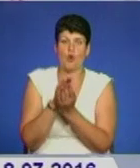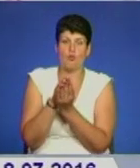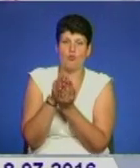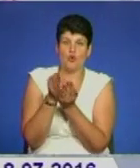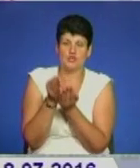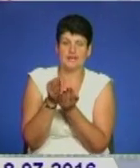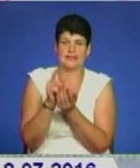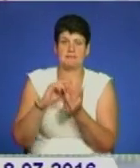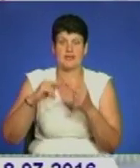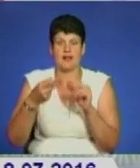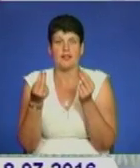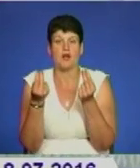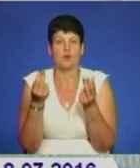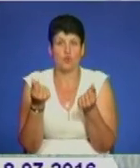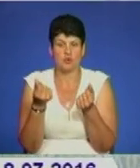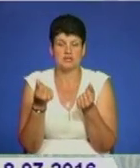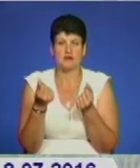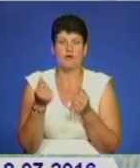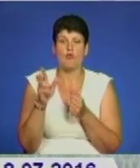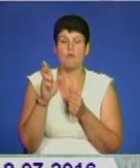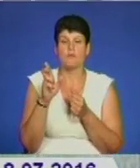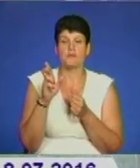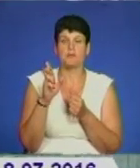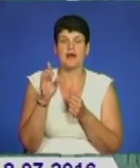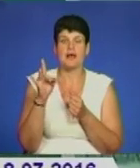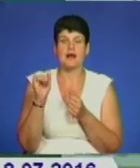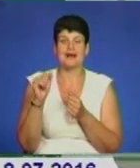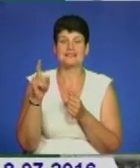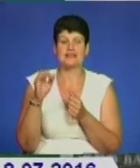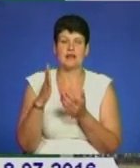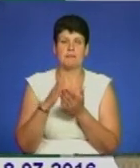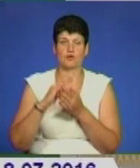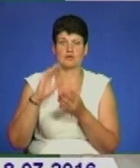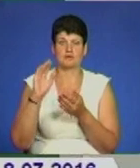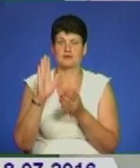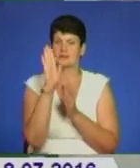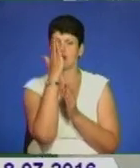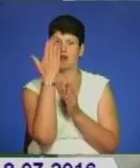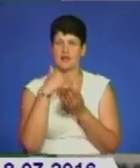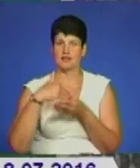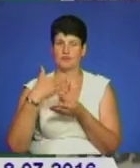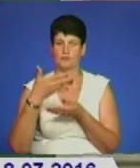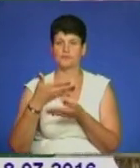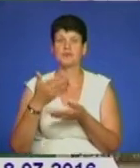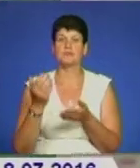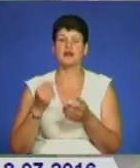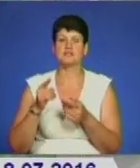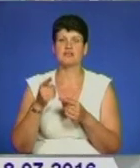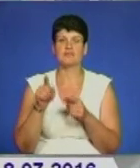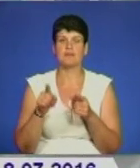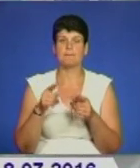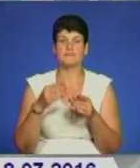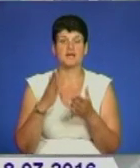замінювали гроші. У Бразилії кузейро або реали мають зеркальне відображення. Банкноти Уганди не паперові, а